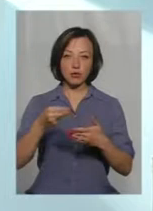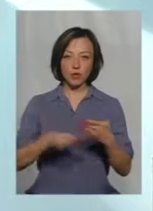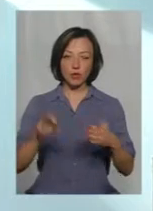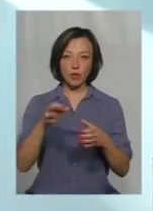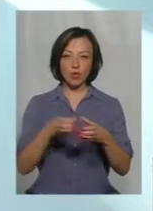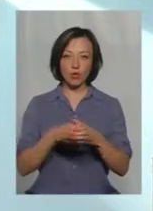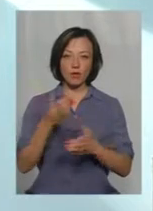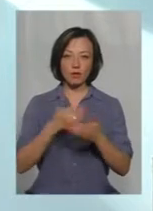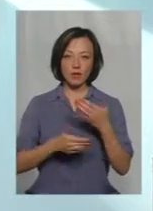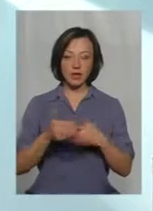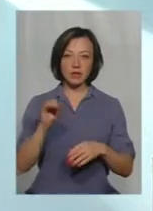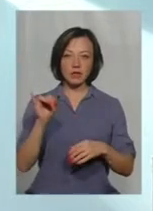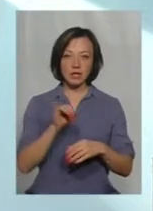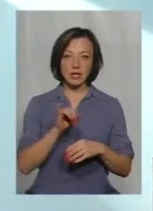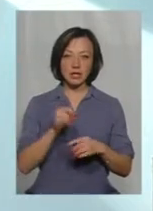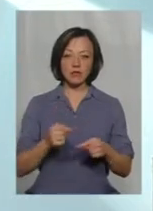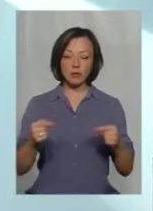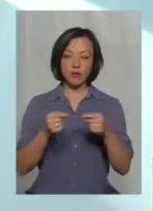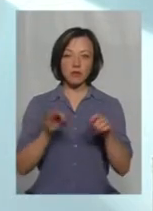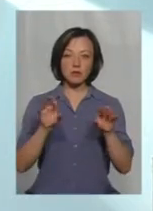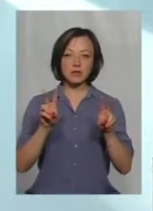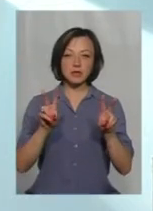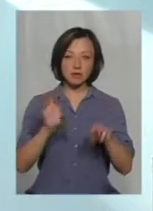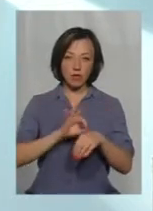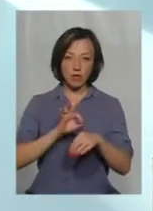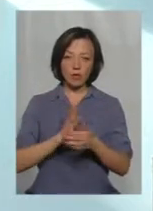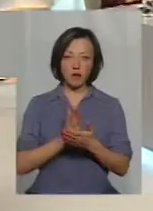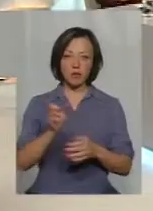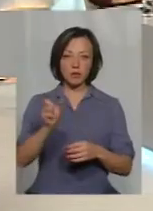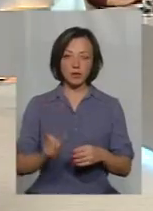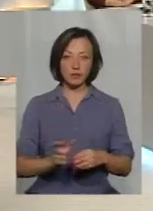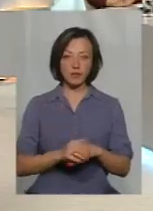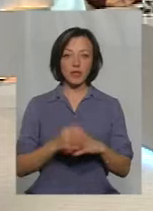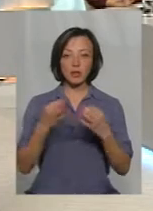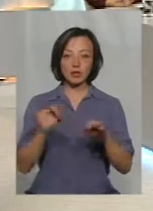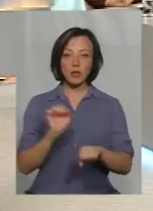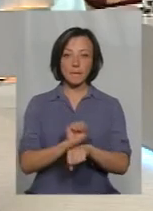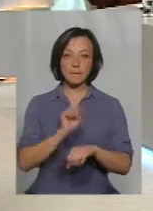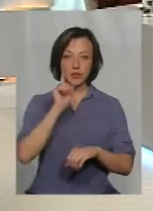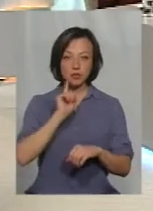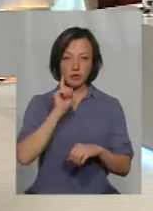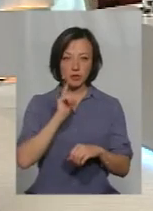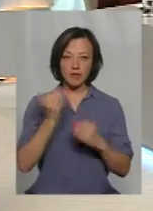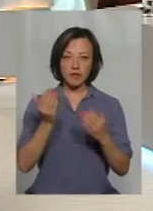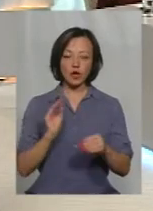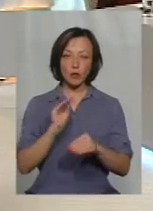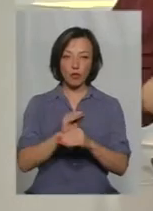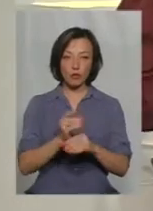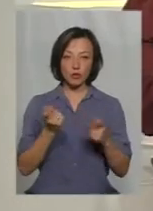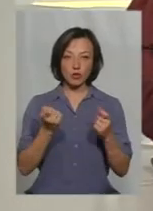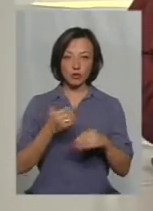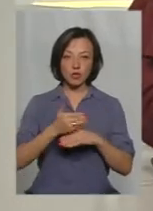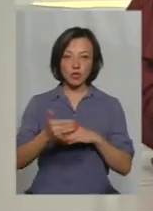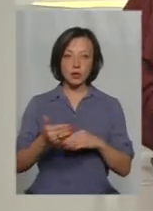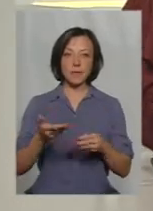про групу інвалідності і з відповідним захворювання, яка має людина. Слава Неваню, дозволяйте, я вас призупиню. Ви допомните трошечки